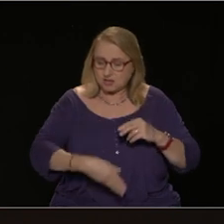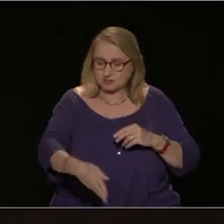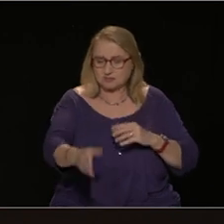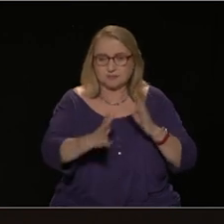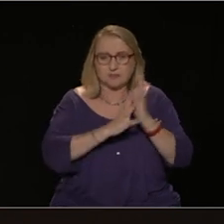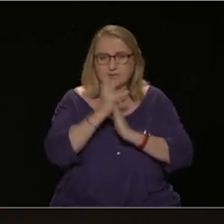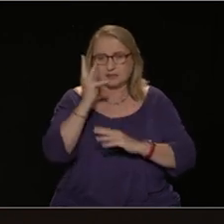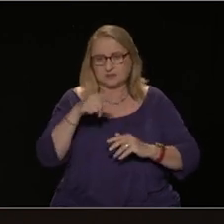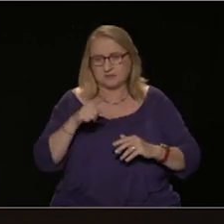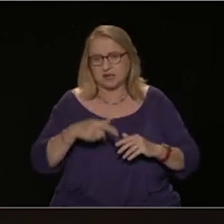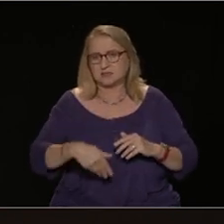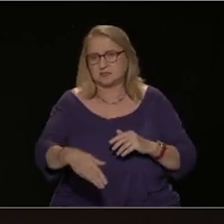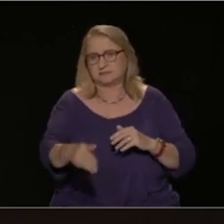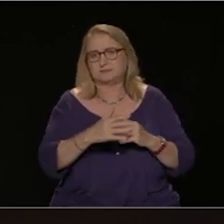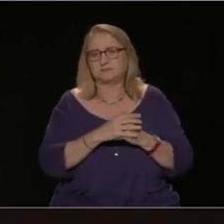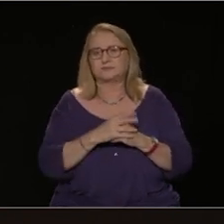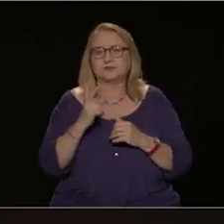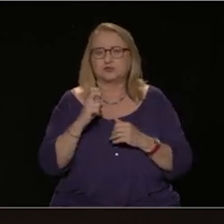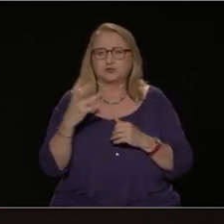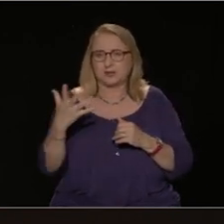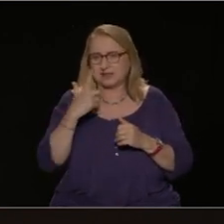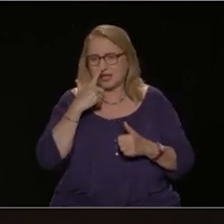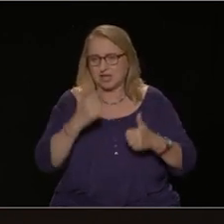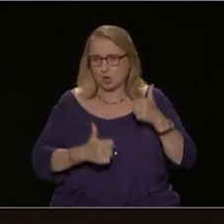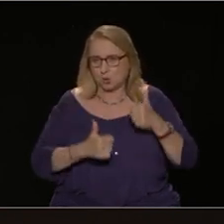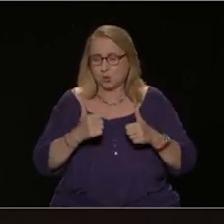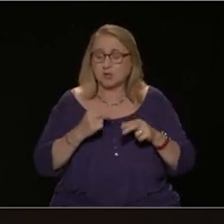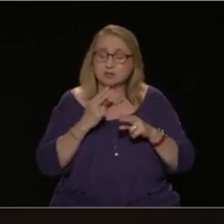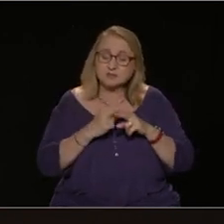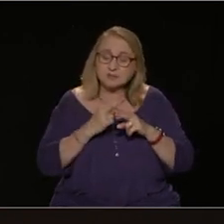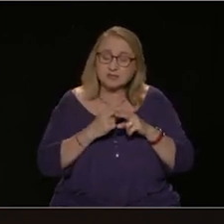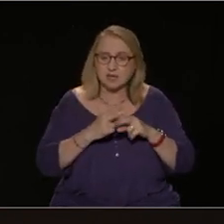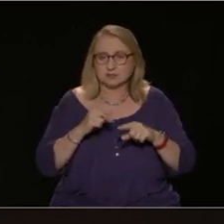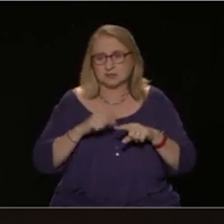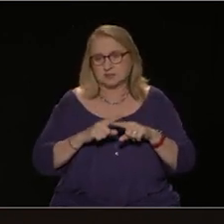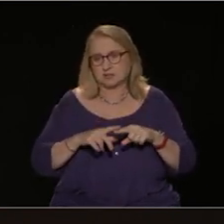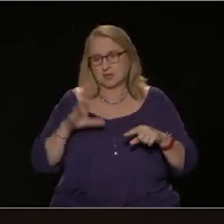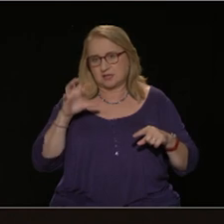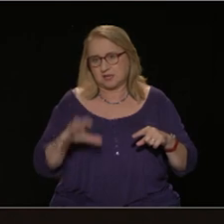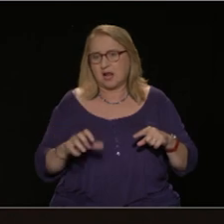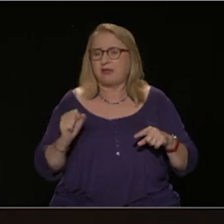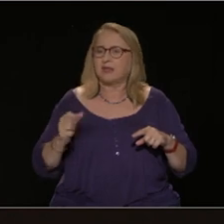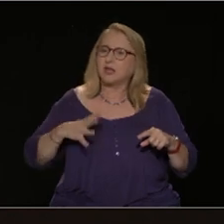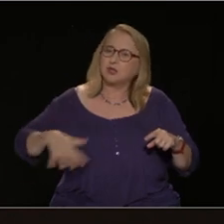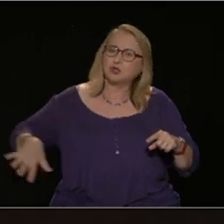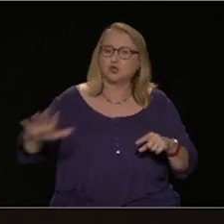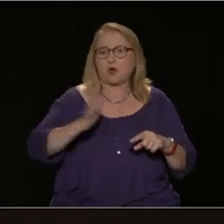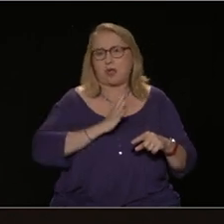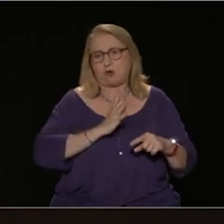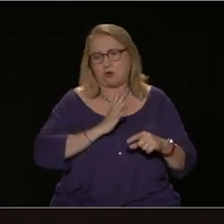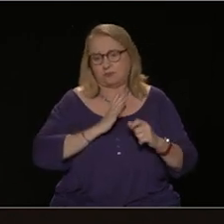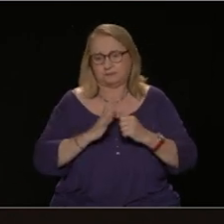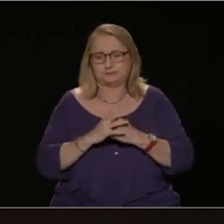ημέρες από σήμερα, 25 Ιουνίου και είναι κρίσιμες για τη χώρα, για τον τόπο αλλά και για τον ίδιο το λαό της χώρας.